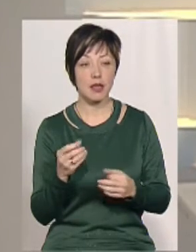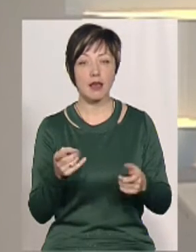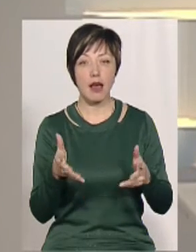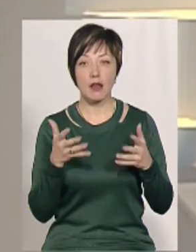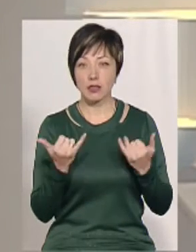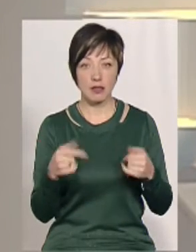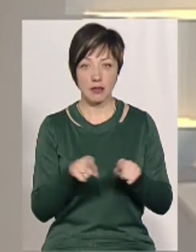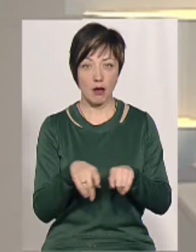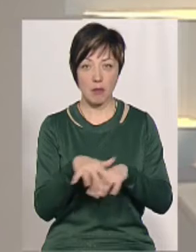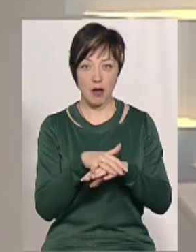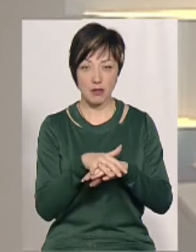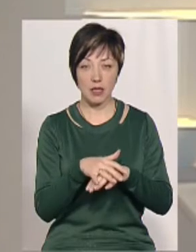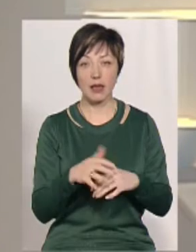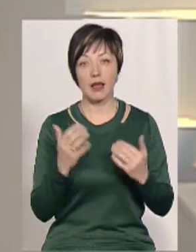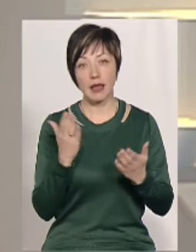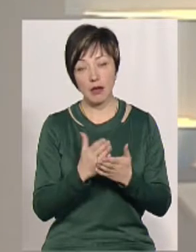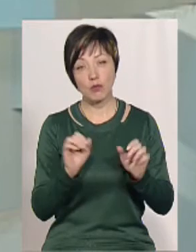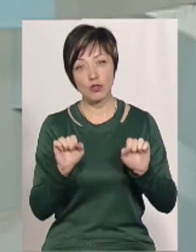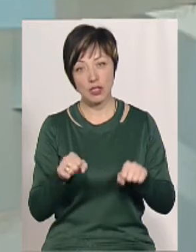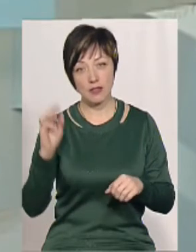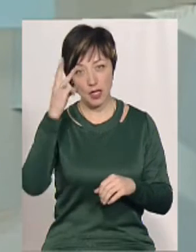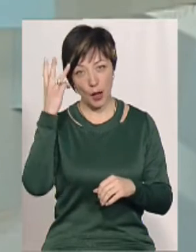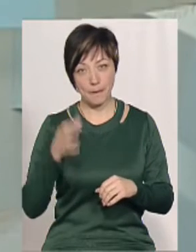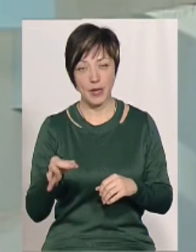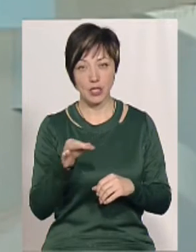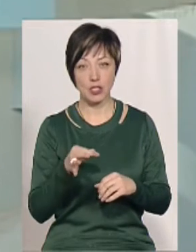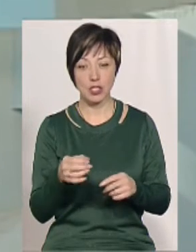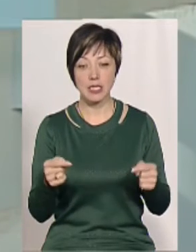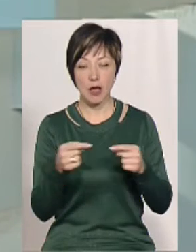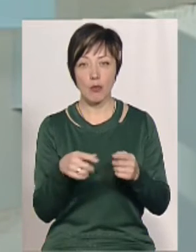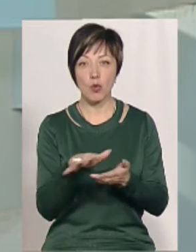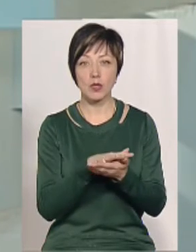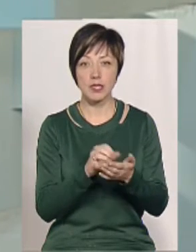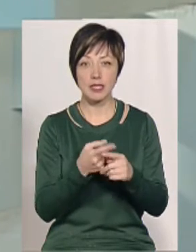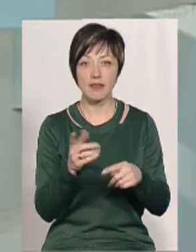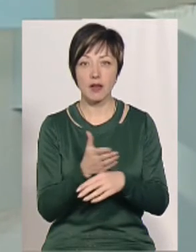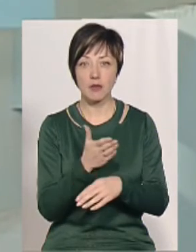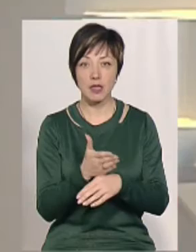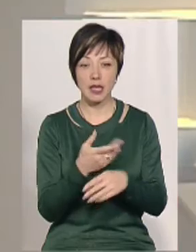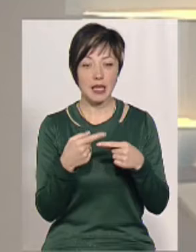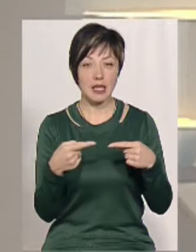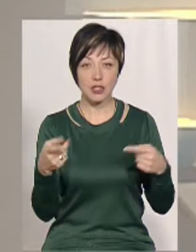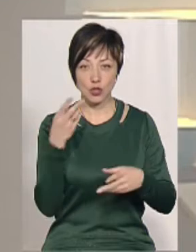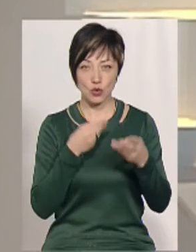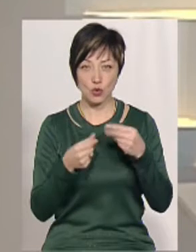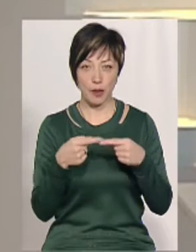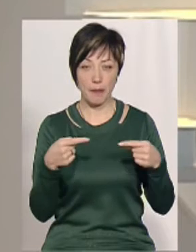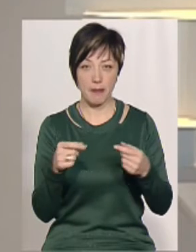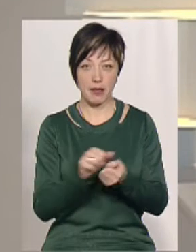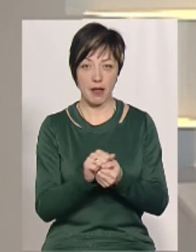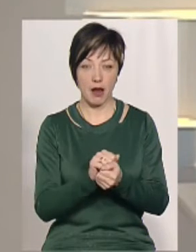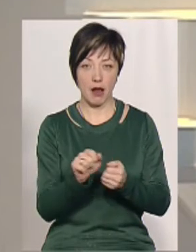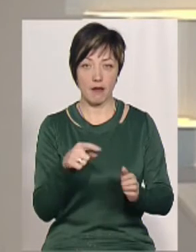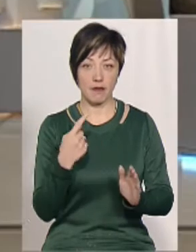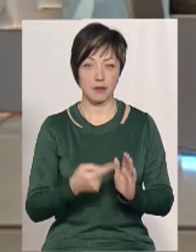ну, ясно, що зараз не так масово. Пане Юрію, чи є можливість на Хмельниччині от саме утилізовувати ці вироби з абсолютно різних штучних матеріалів?